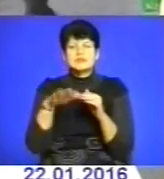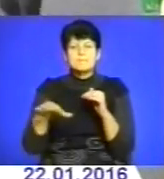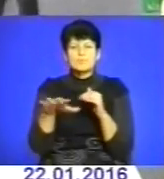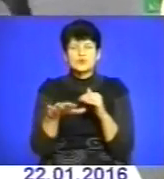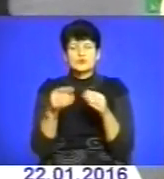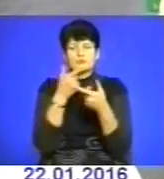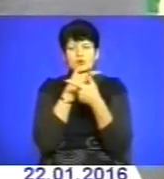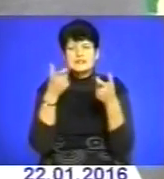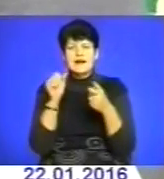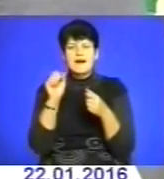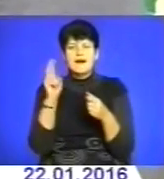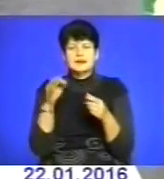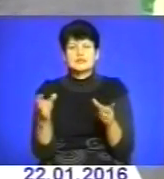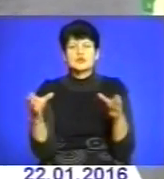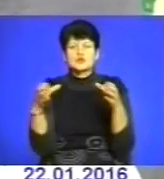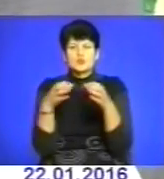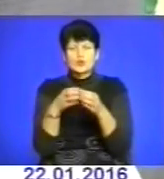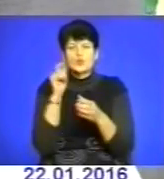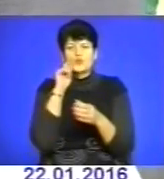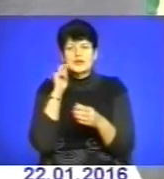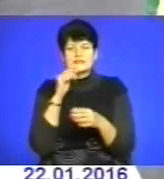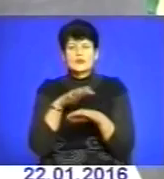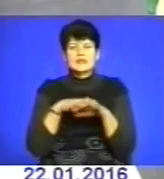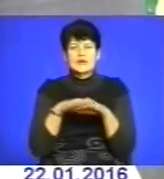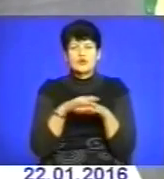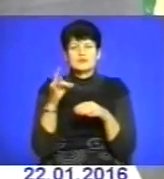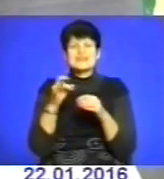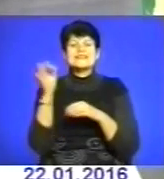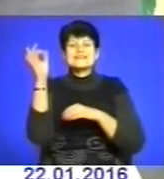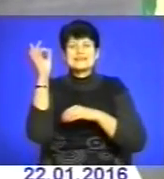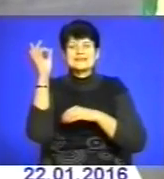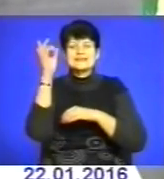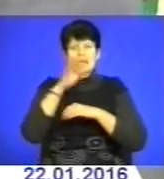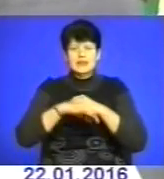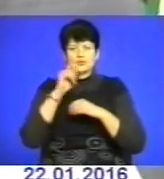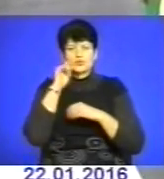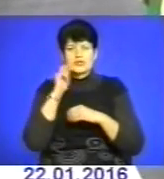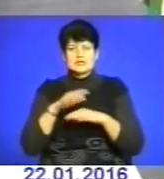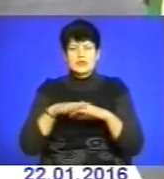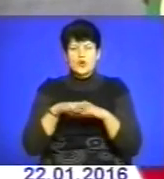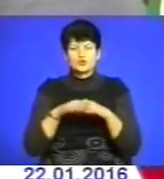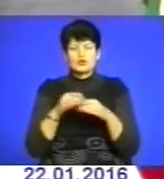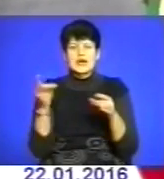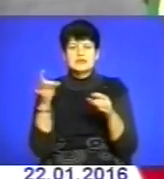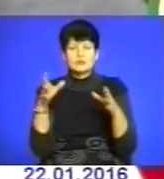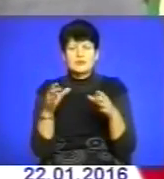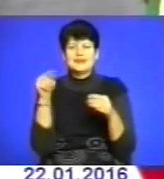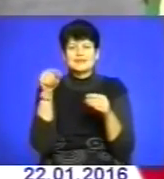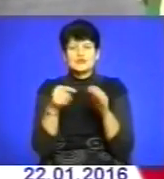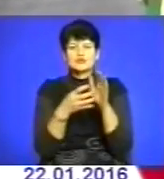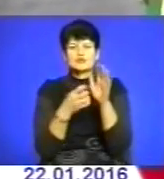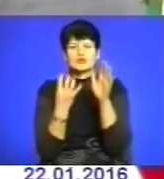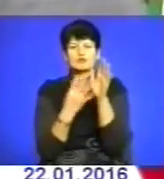акт злуки Української народної республіки і Західноукраїнської народної республіки. А в 1990-му,